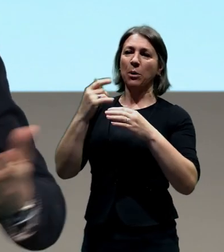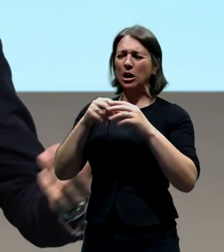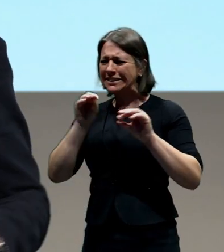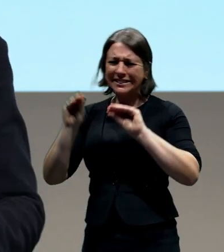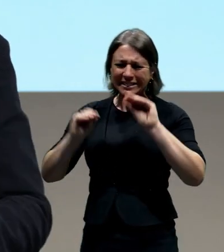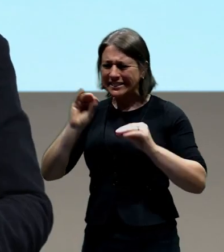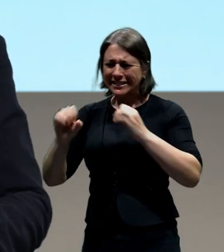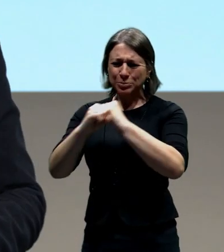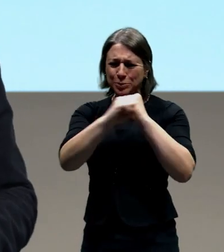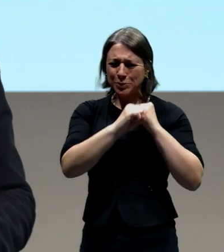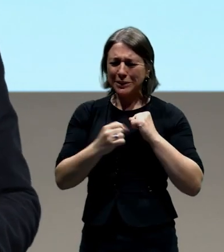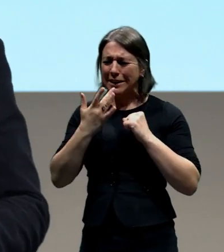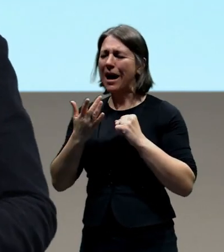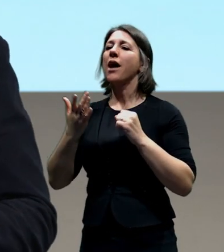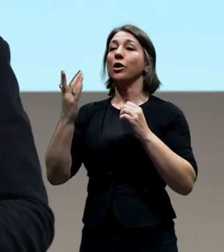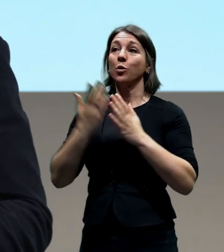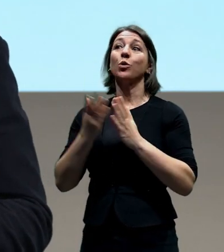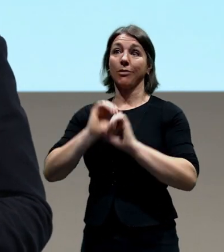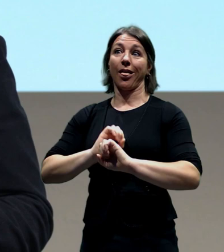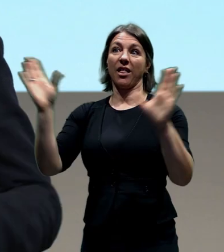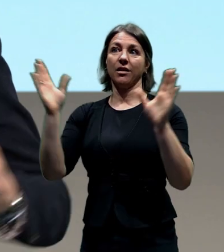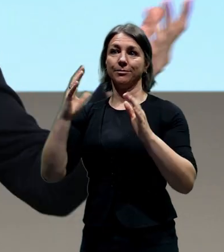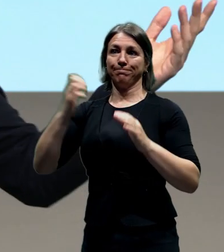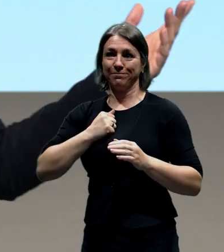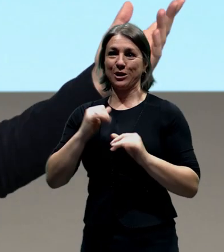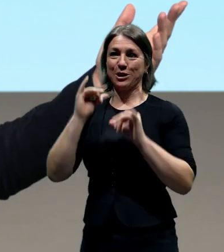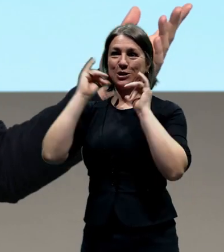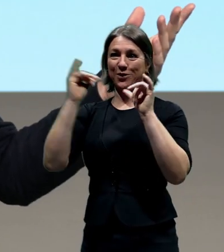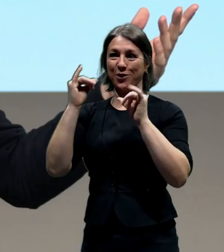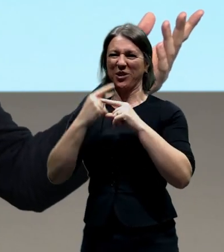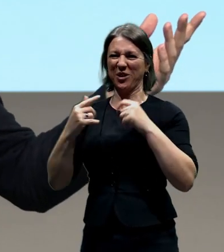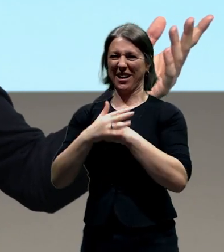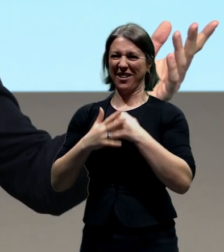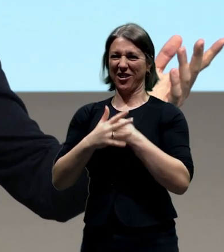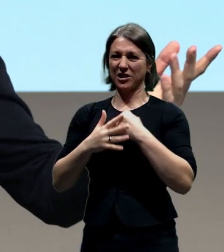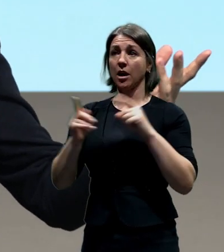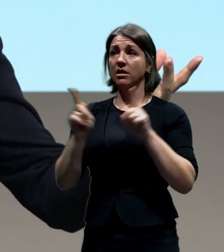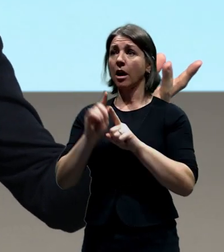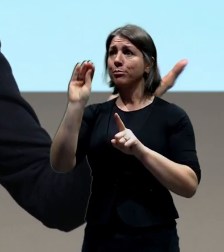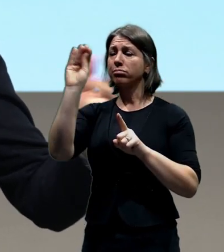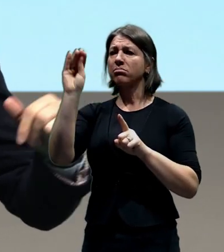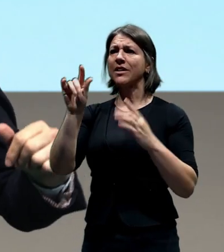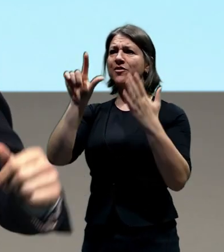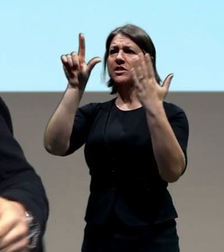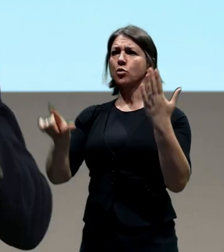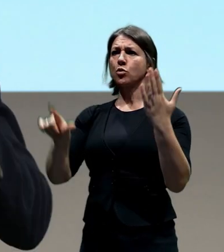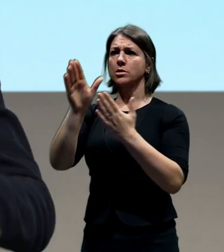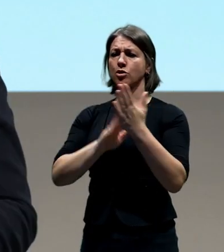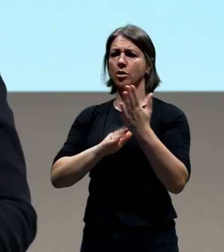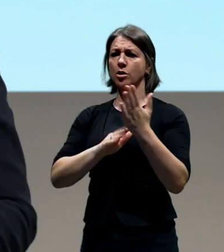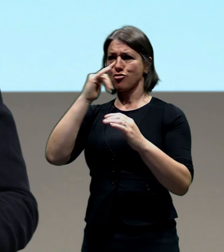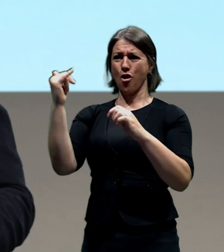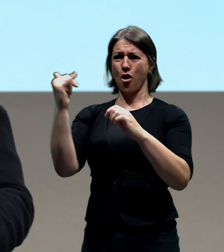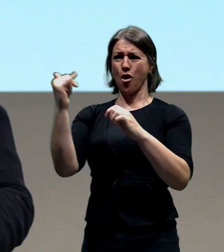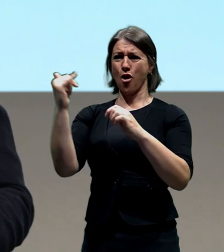Mohli jste slyšet, že nervy už trošku pracovaly. Taky se nám tam objevilo špatný čas v začátku té akce, 19.00. Určitě to